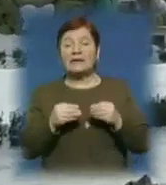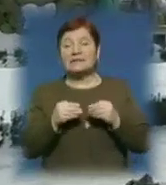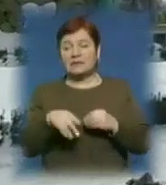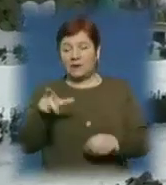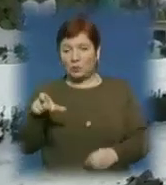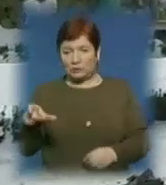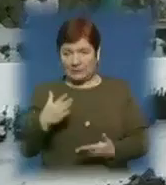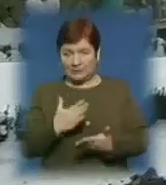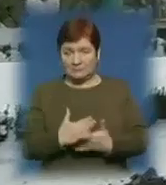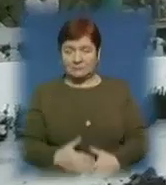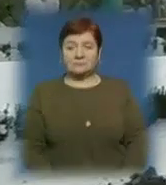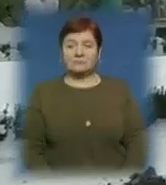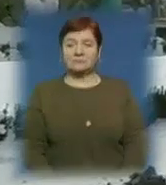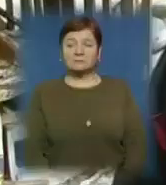людей.